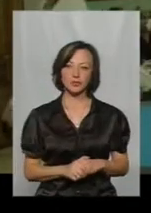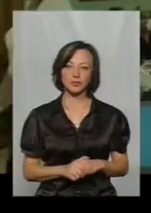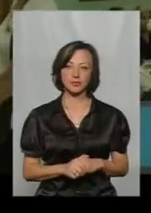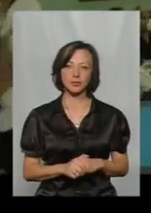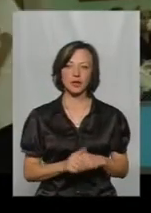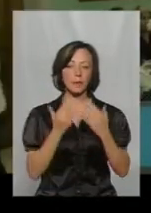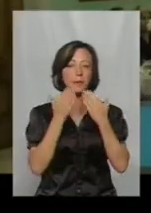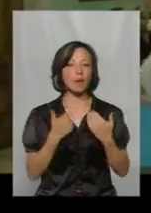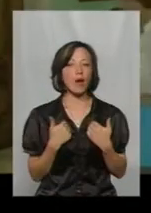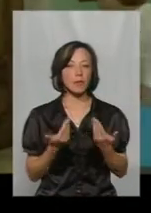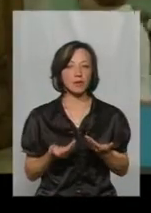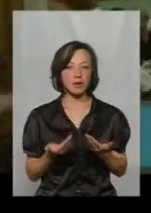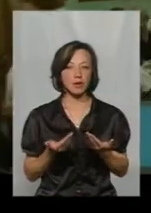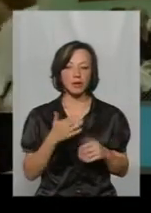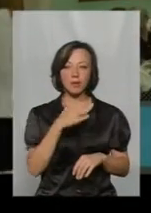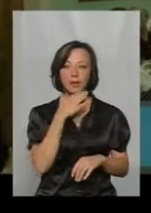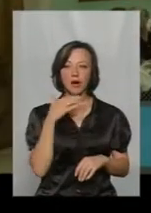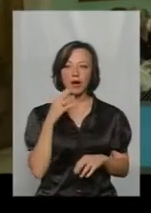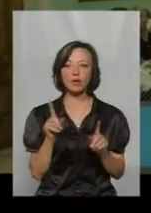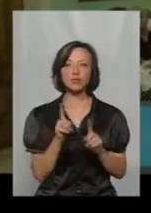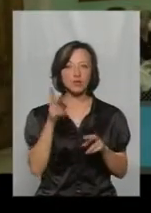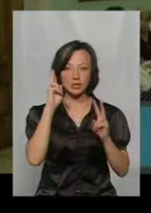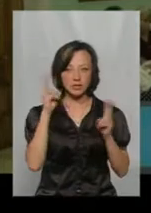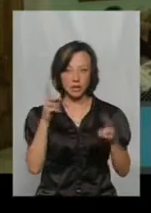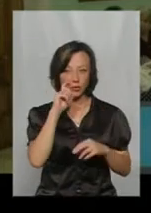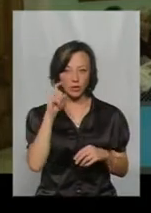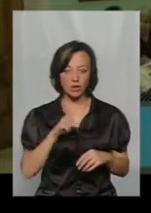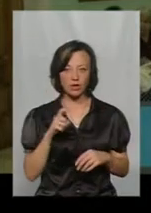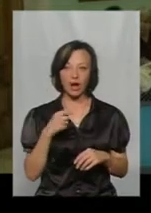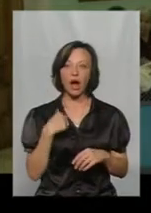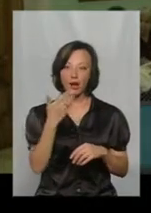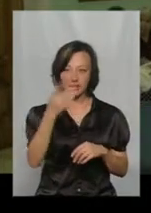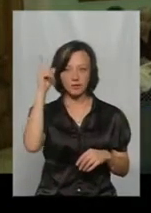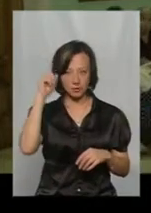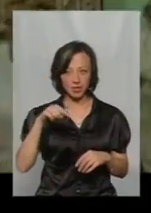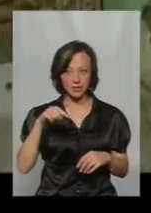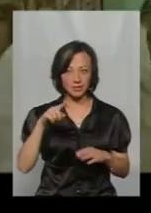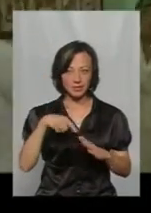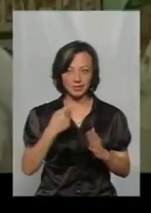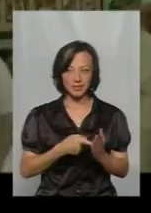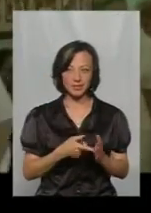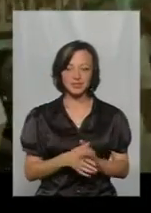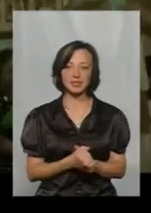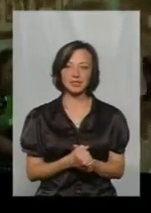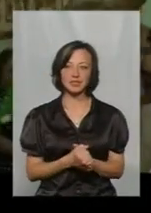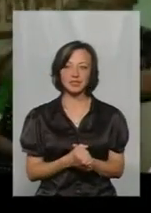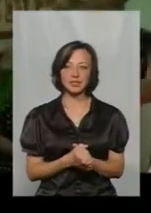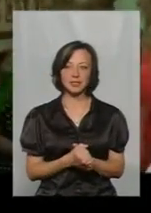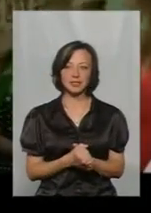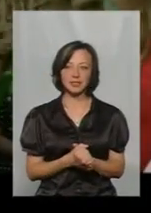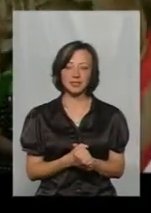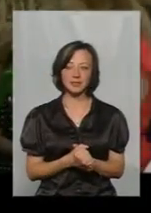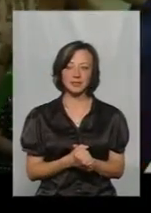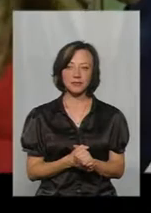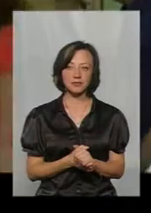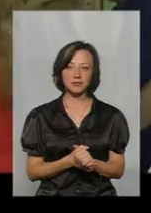Питають мене багато. А що ти не знаєш українське? А ти знаєш? Та її кажуть, що в спотканні